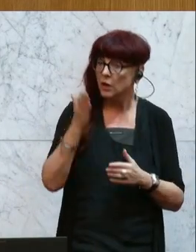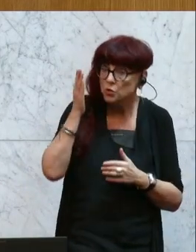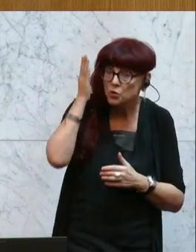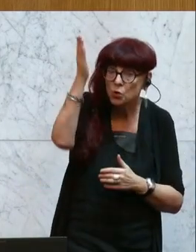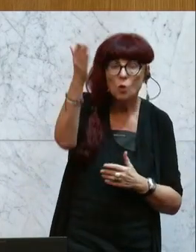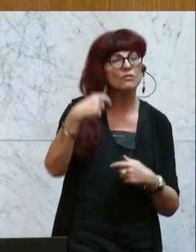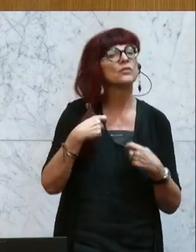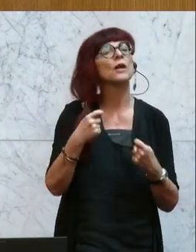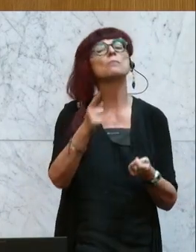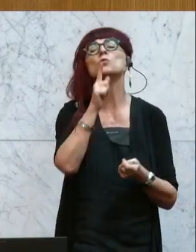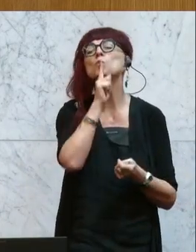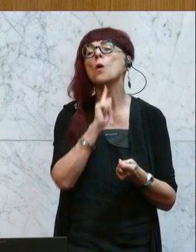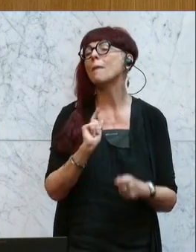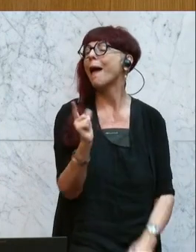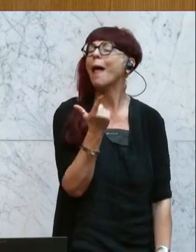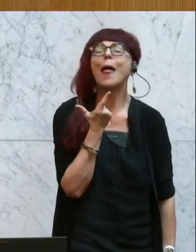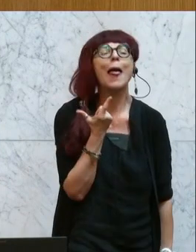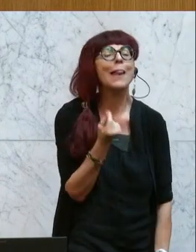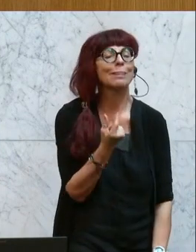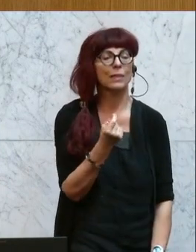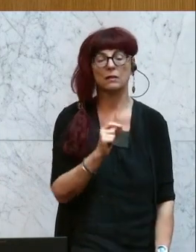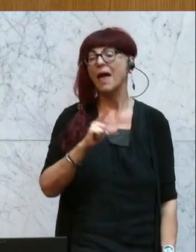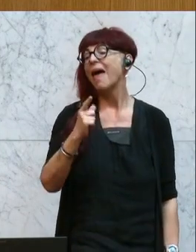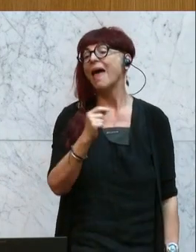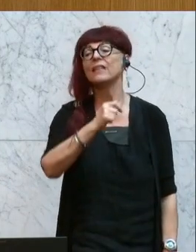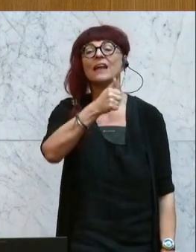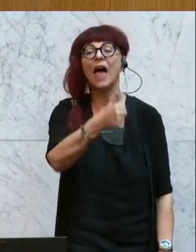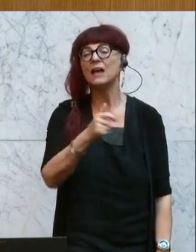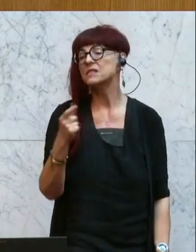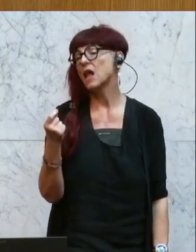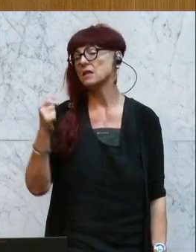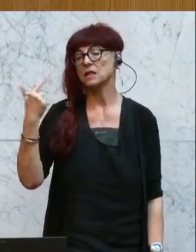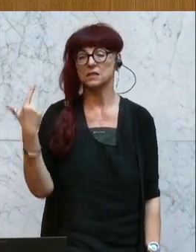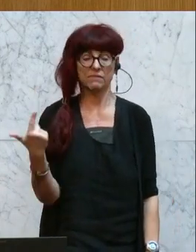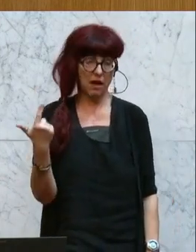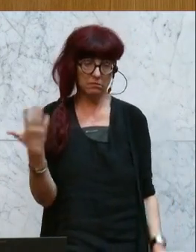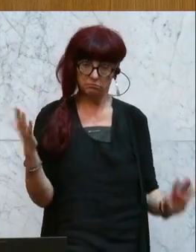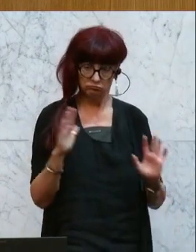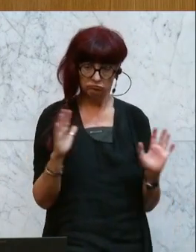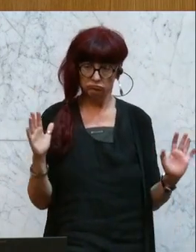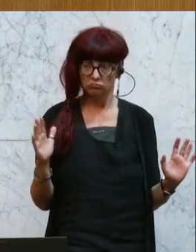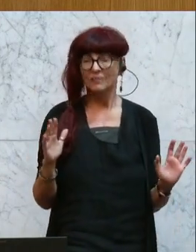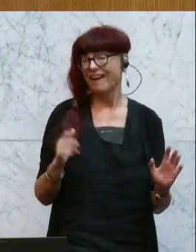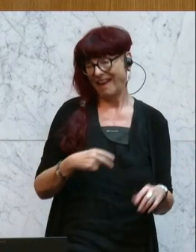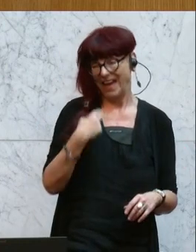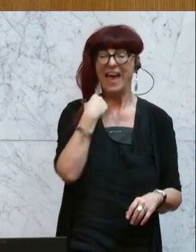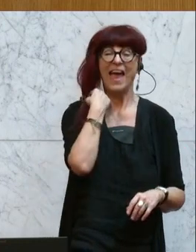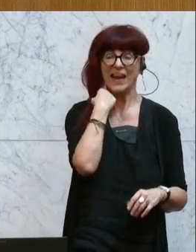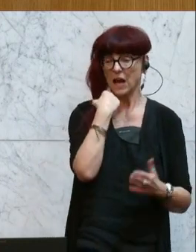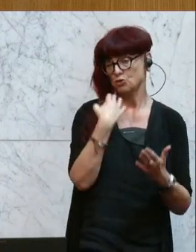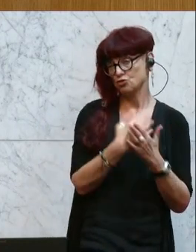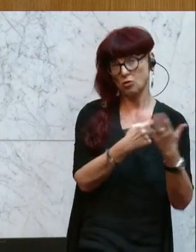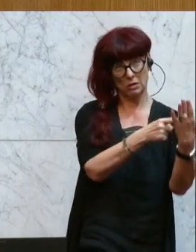nur noch dann die Eltern, Eltern 1 und Eltern 2. Die Entwicklung aus England zeigt es uns ja schon.